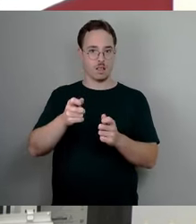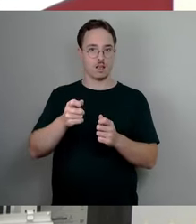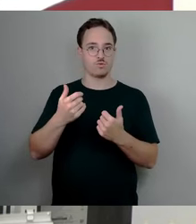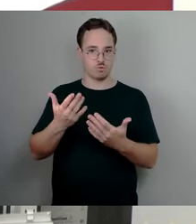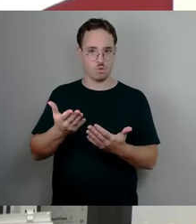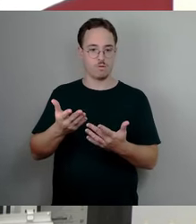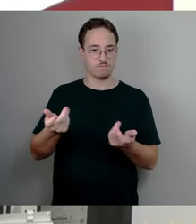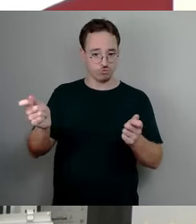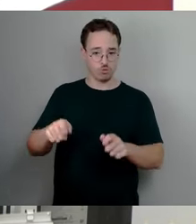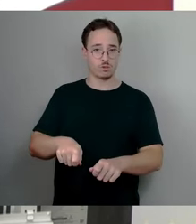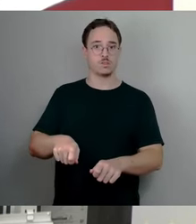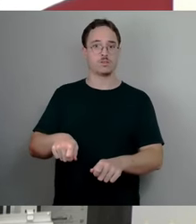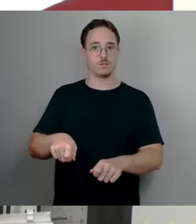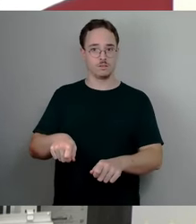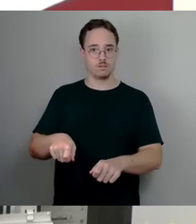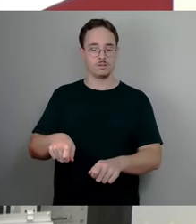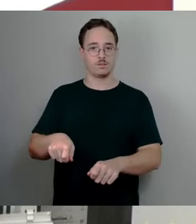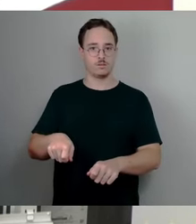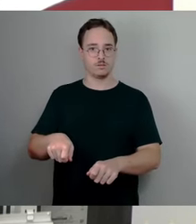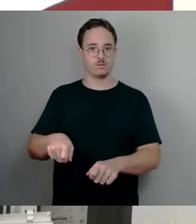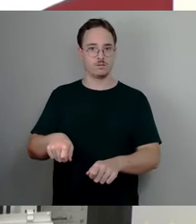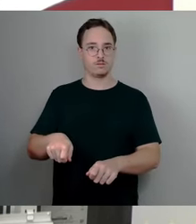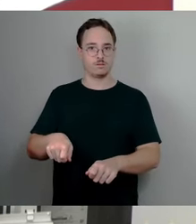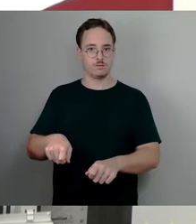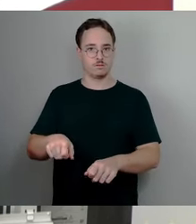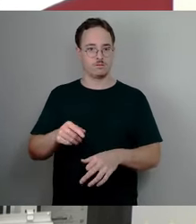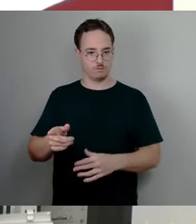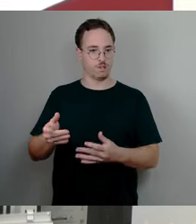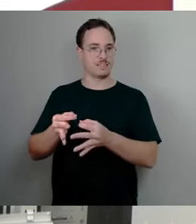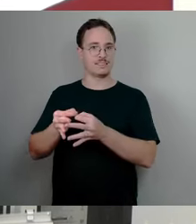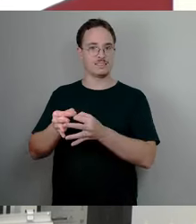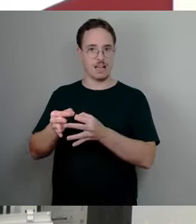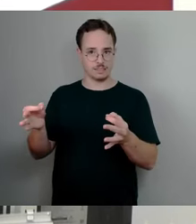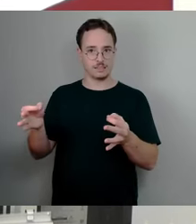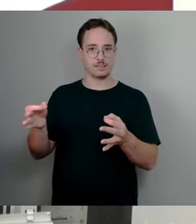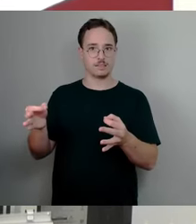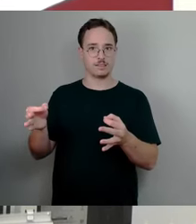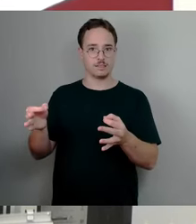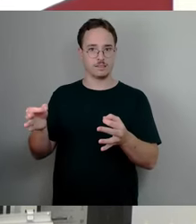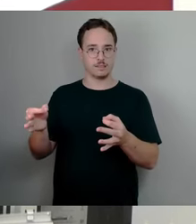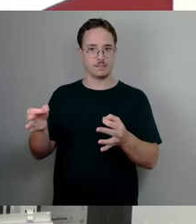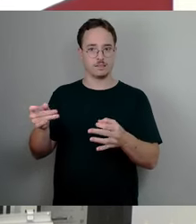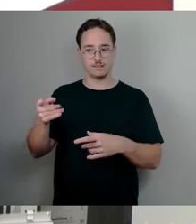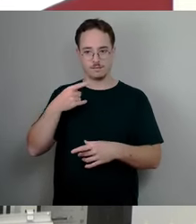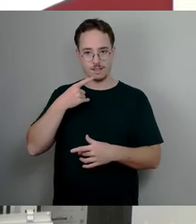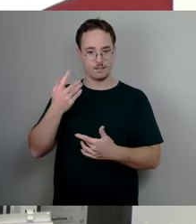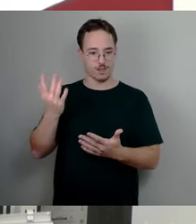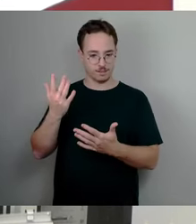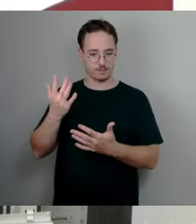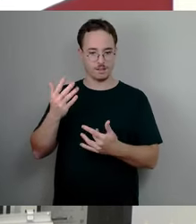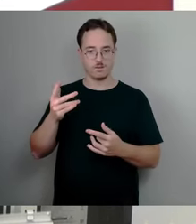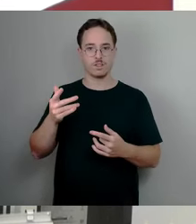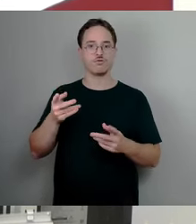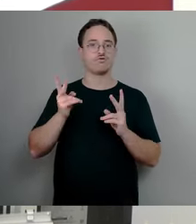legen jetzt den Hebesatz so fest, dass die Stadt nicht mehr einnimmt oder auch nicht weniger einnimmt